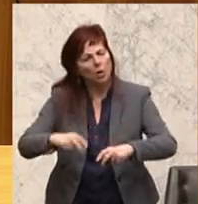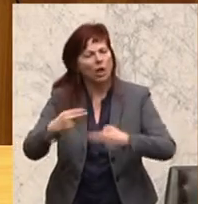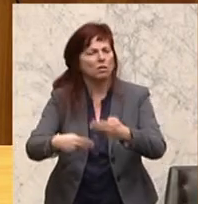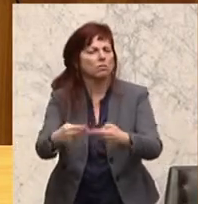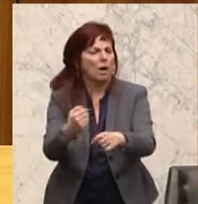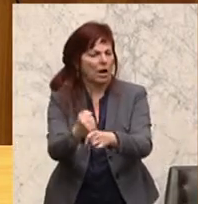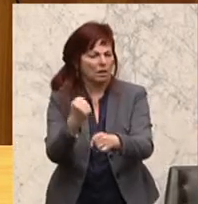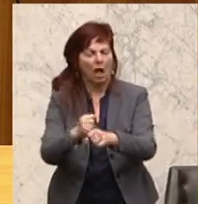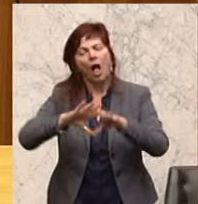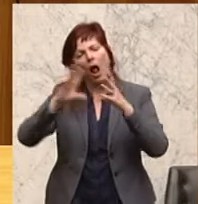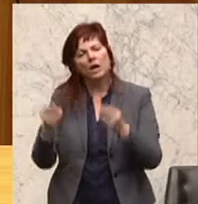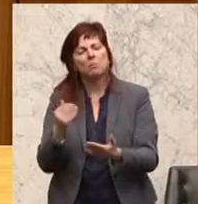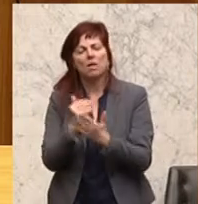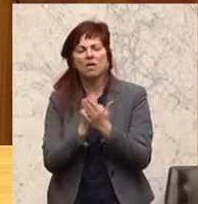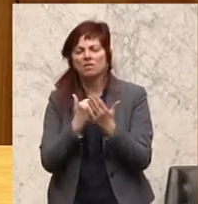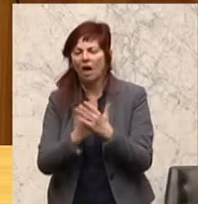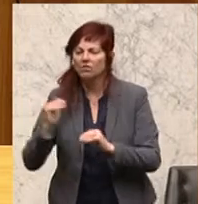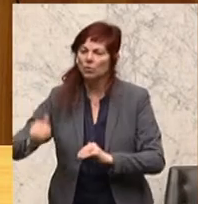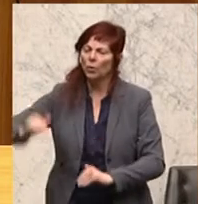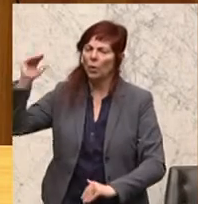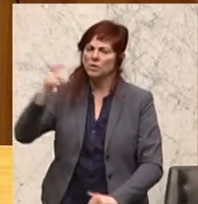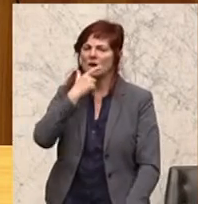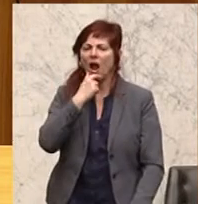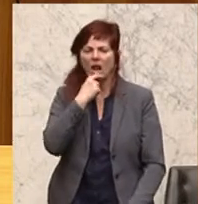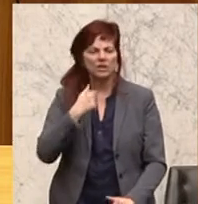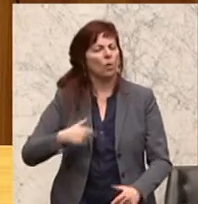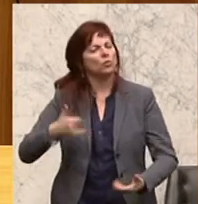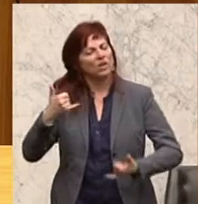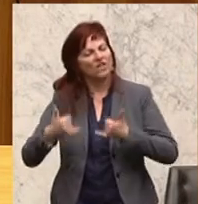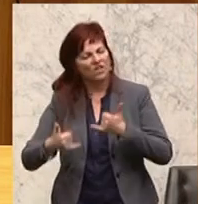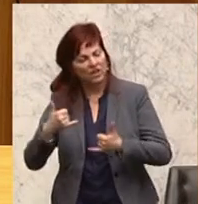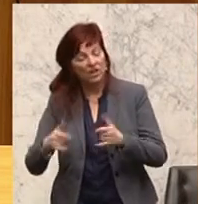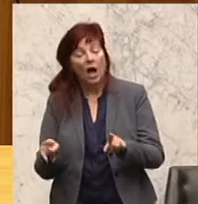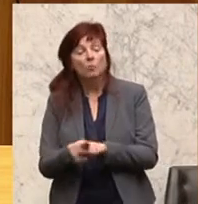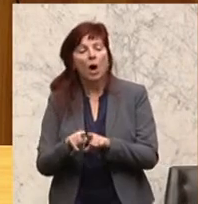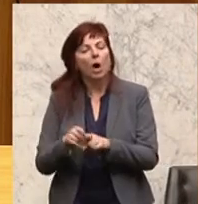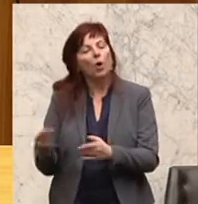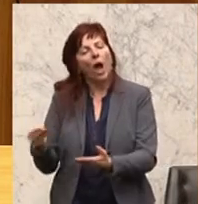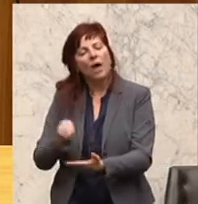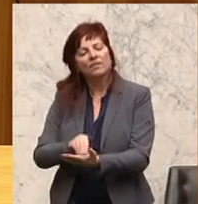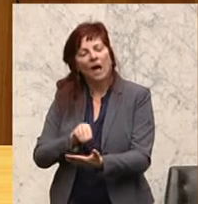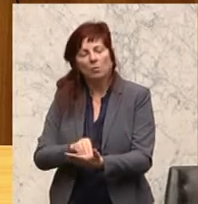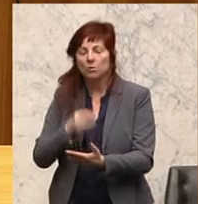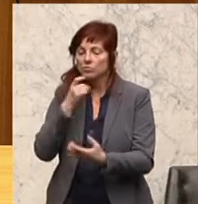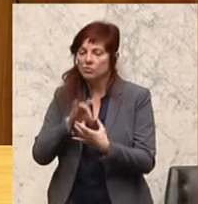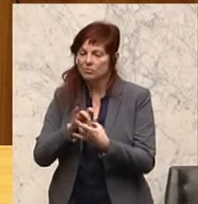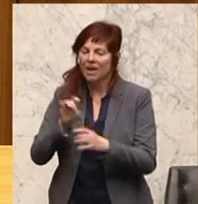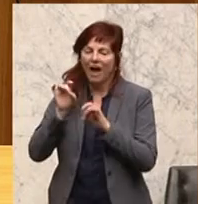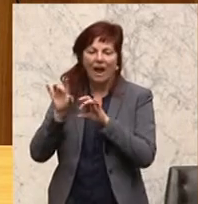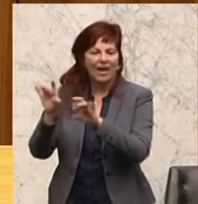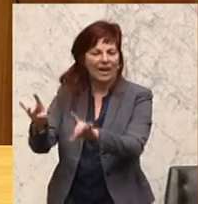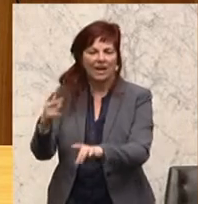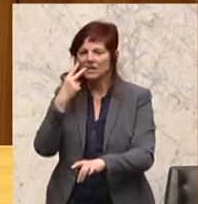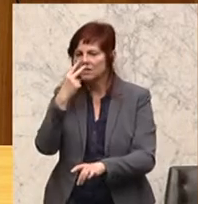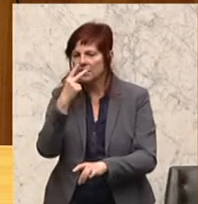Alter und Gewicht des jeweiligen Schülers, aber auch Angaben über Allergien, über Sehvermögen, Zahn, Zähne,